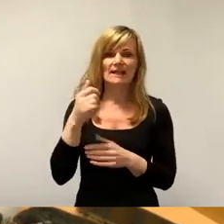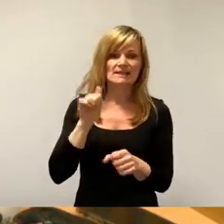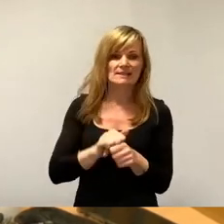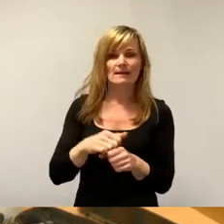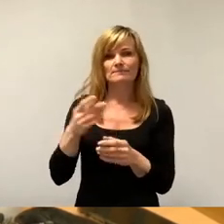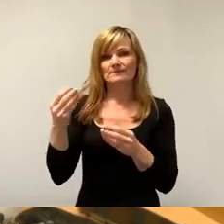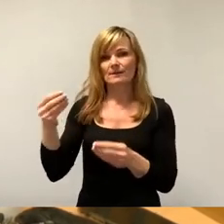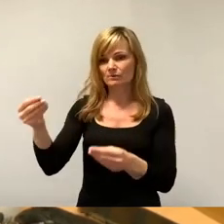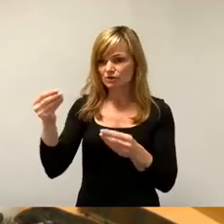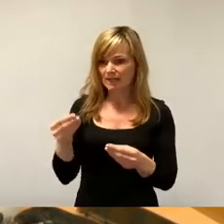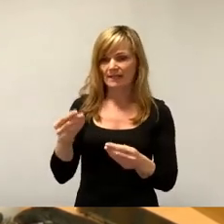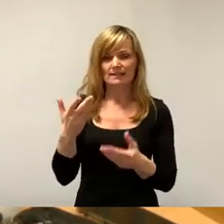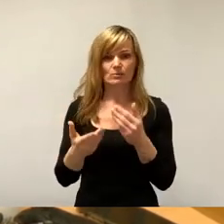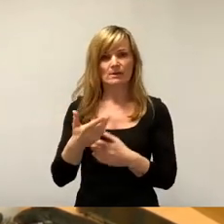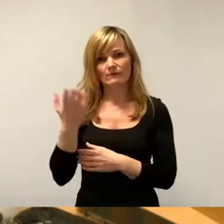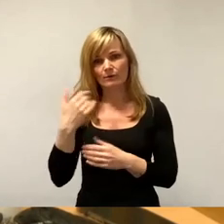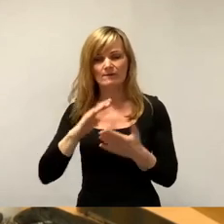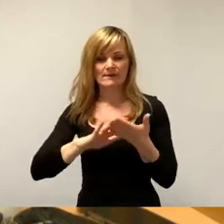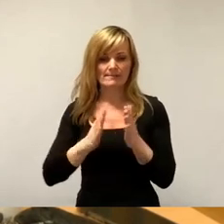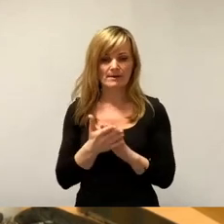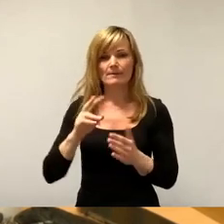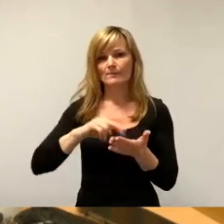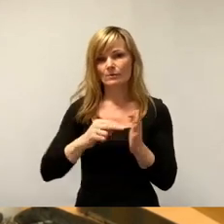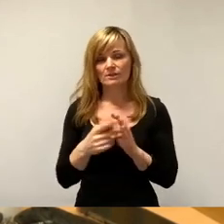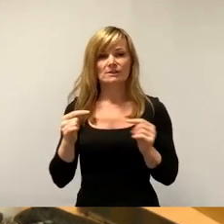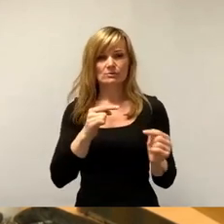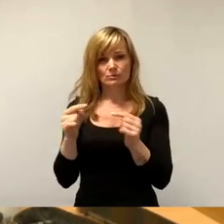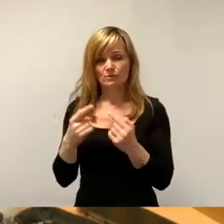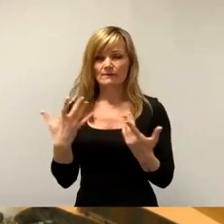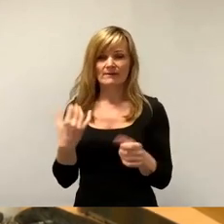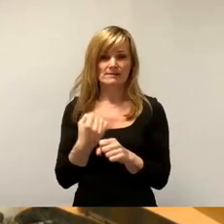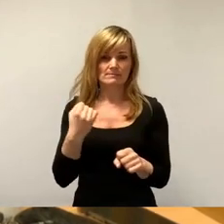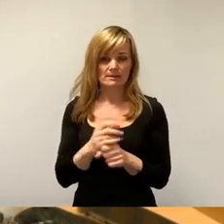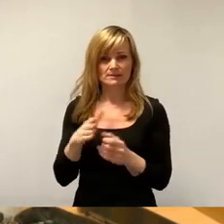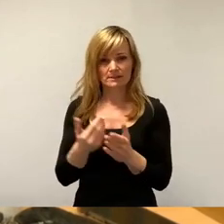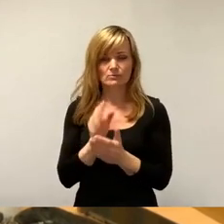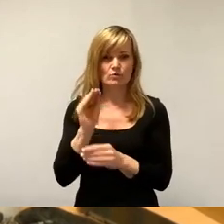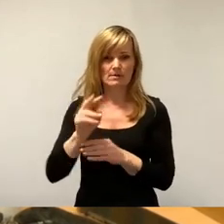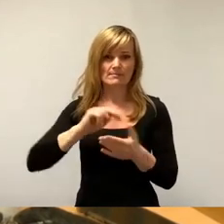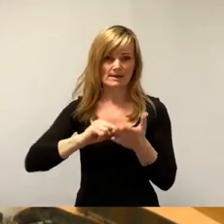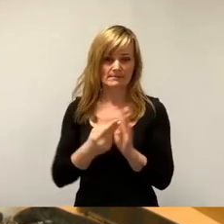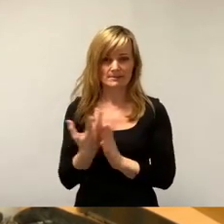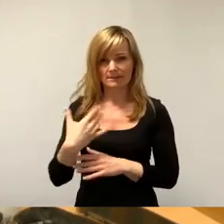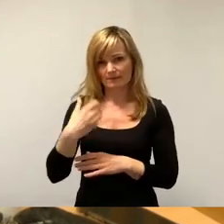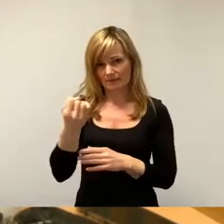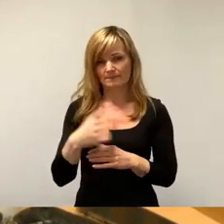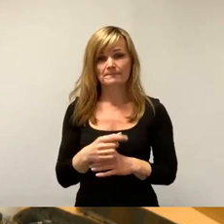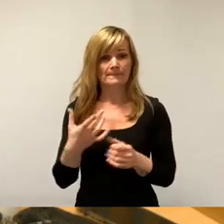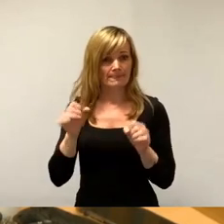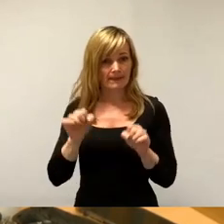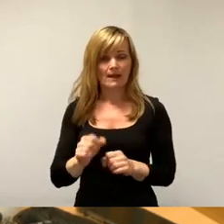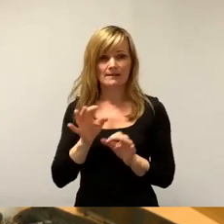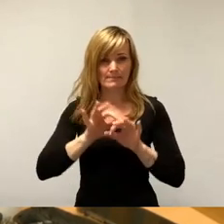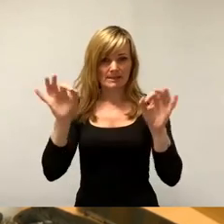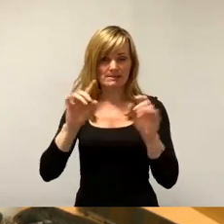haben oder weil wir mal früher da irgendwas vereinbart haben. Eine politische Diskussion. Was machen wir mit diesem überplanmäßigen Gewinn? Und die könnten natürlich viel besser